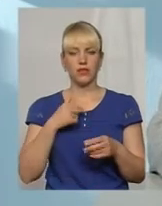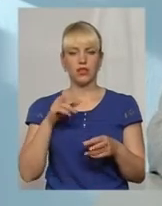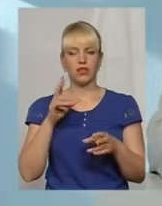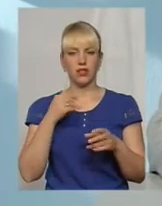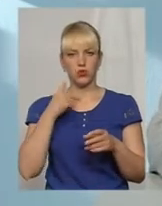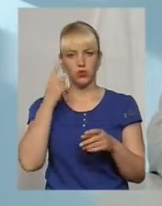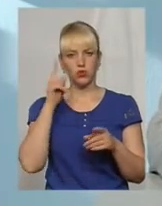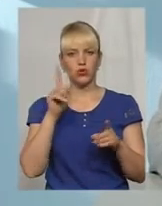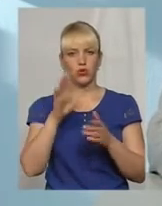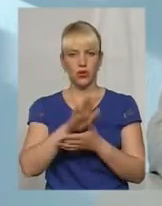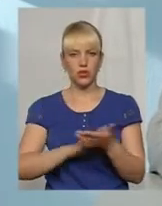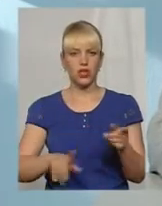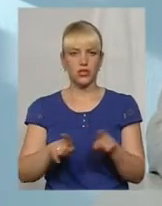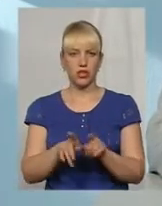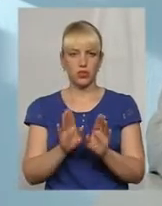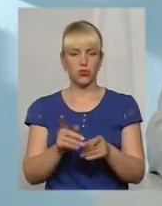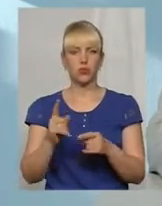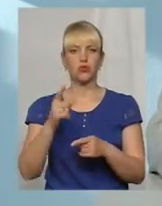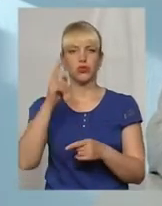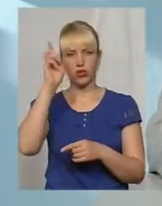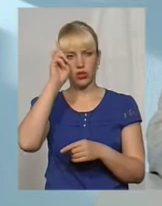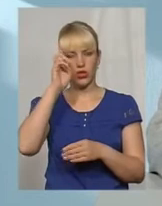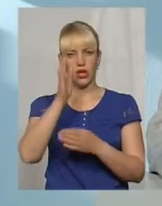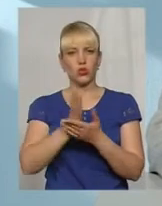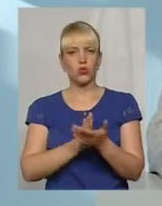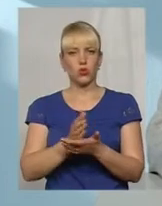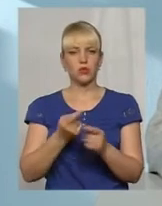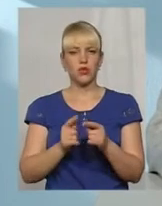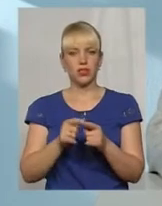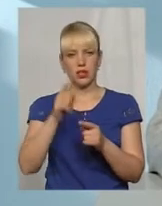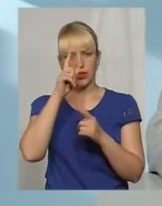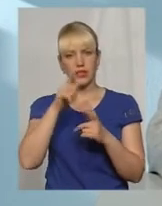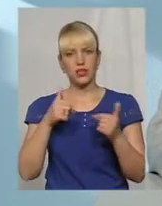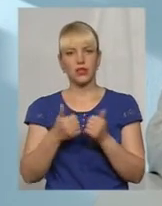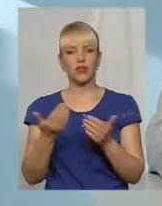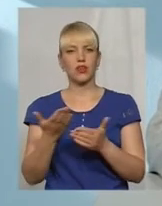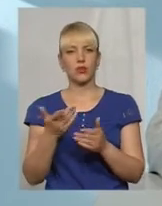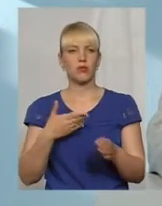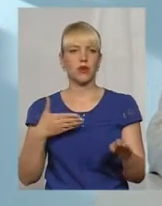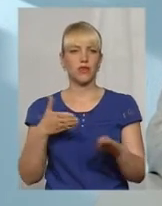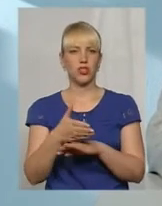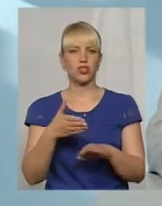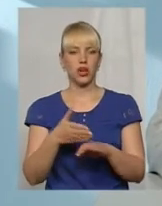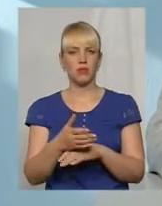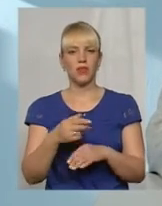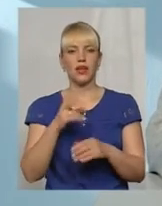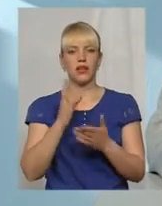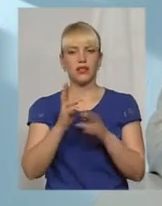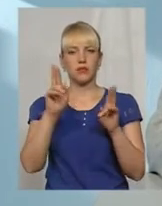продовжатися, тому що це державні служби тех країн, в які в'їжджаємо. У них є правила, по которому законно вони працюють.